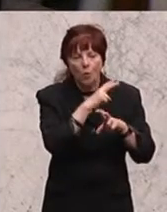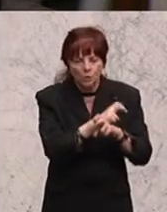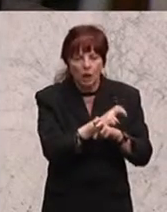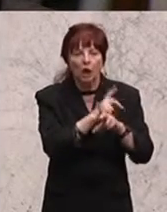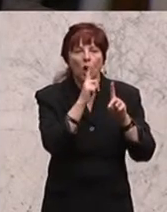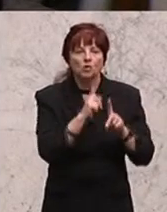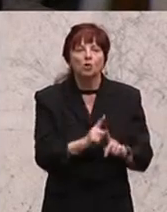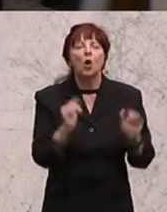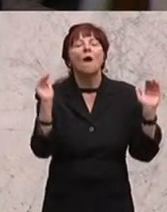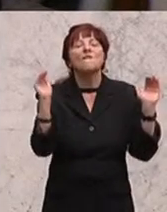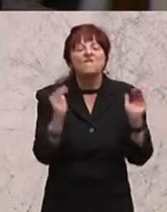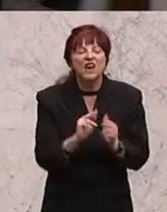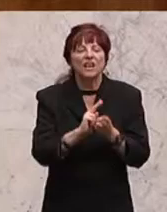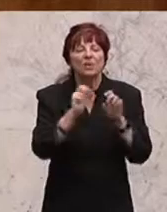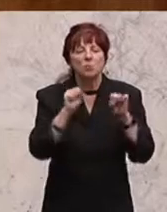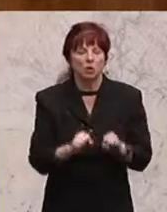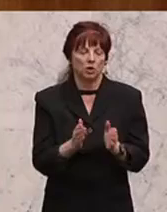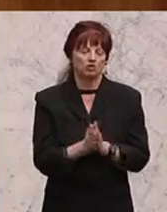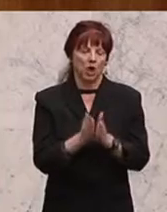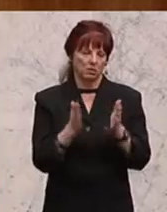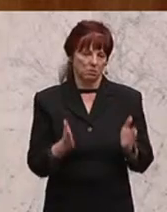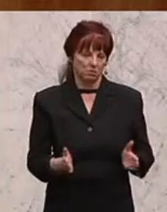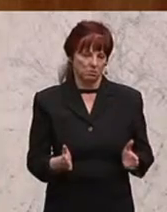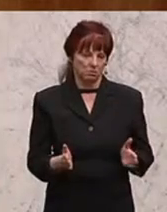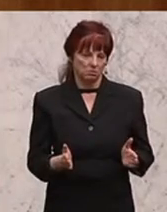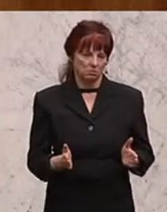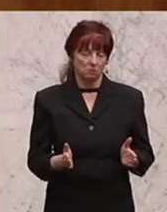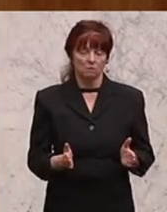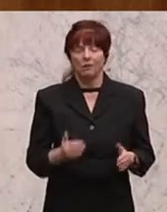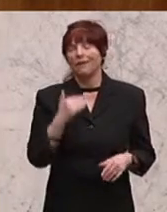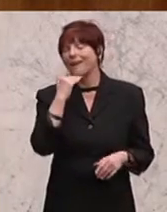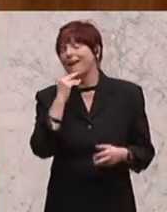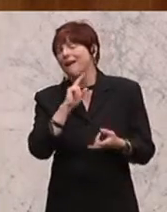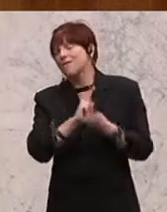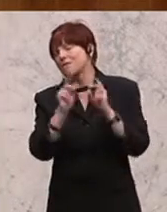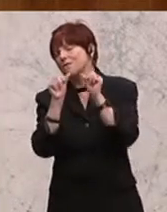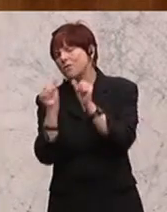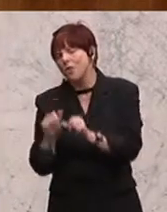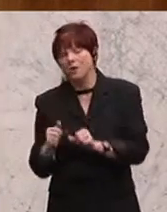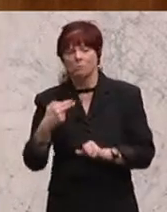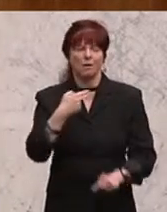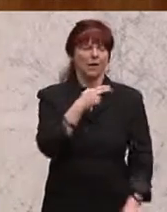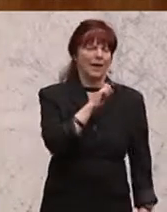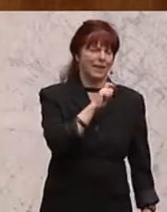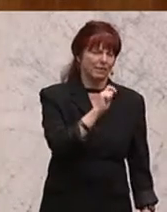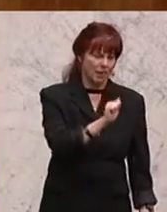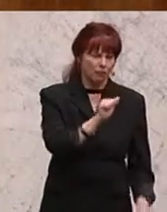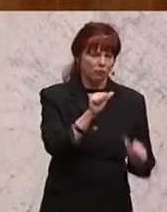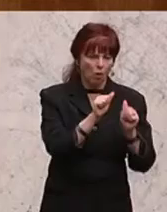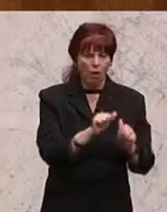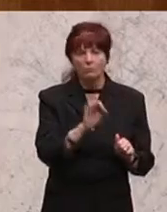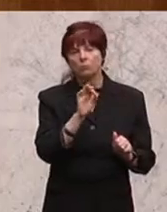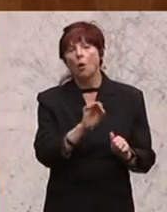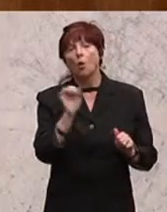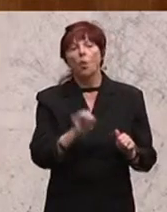ist. Und dann ist es für mich völlig irrelevant, ob das jetzt über die derzeitige Haiderabwicklung, beziehungsweise über das